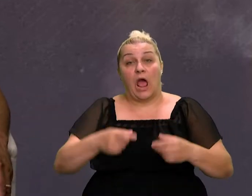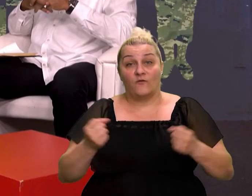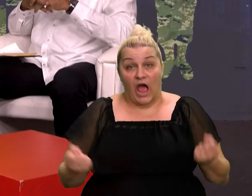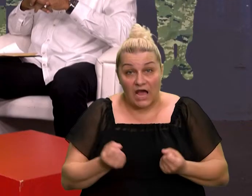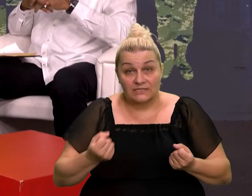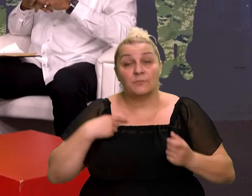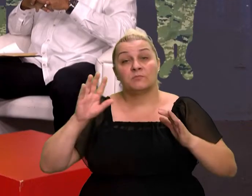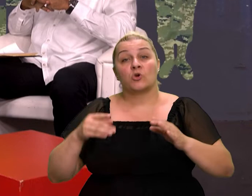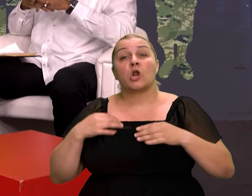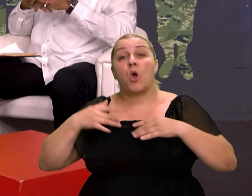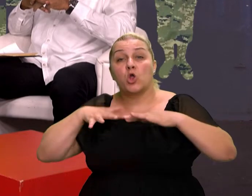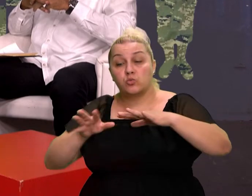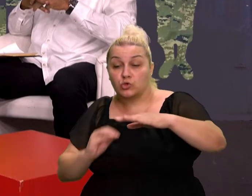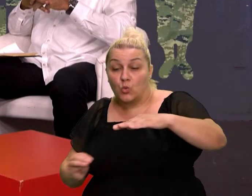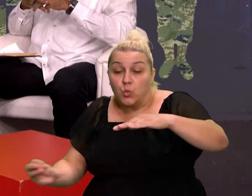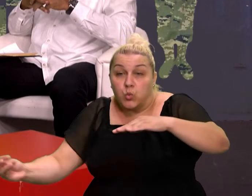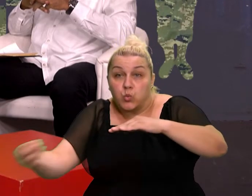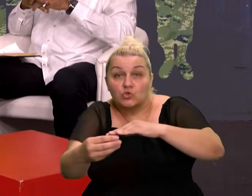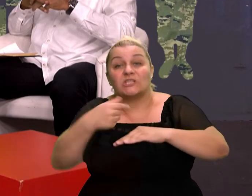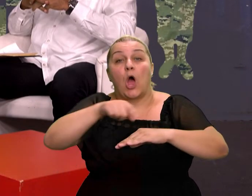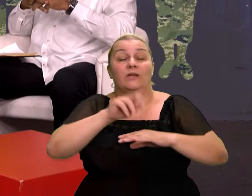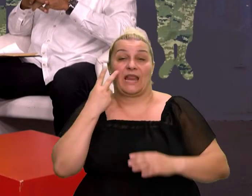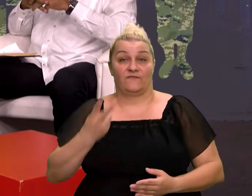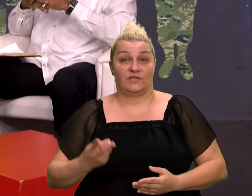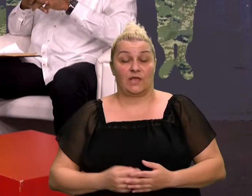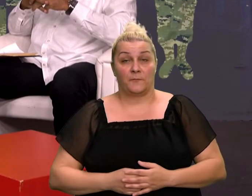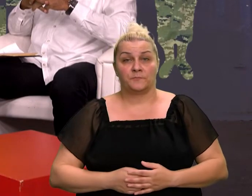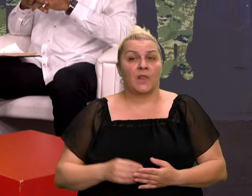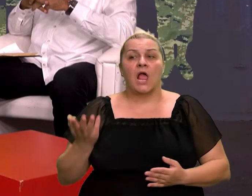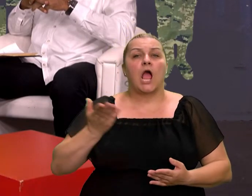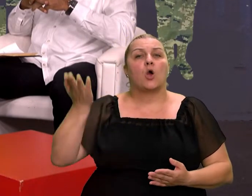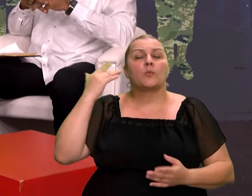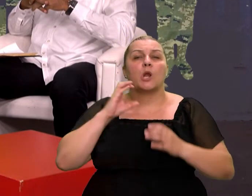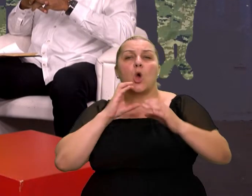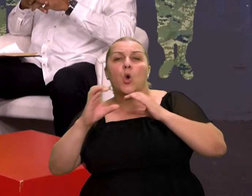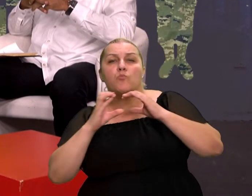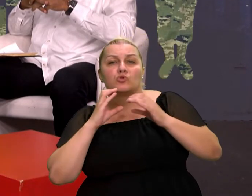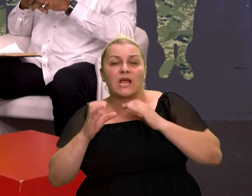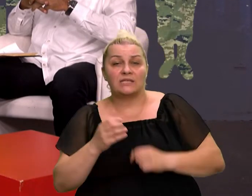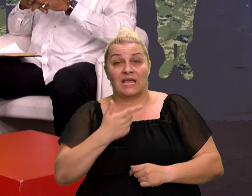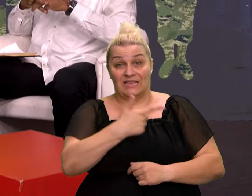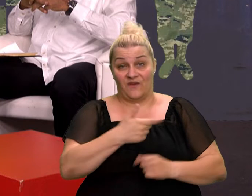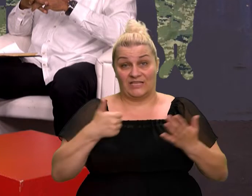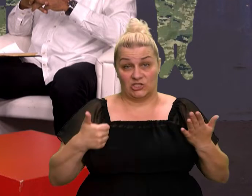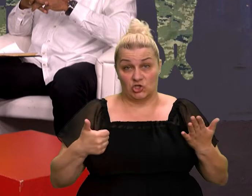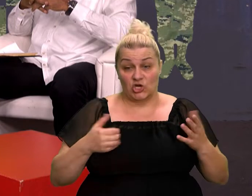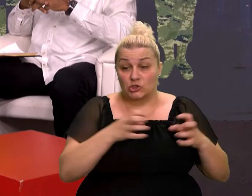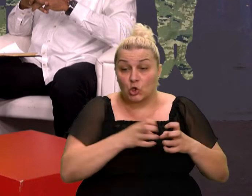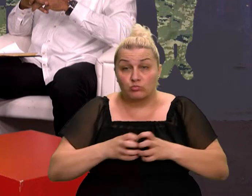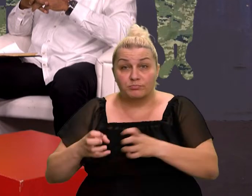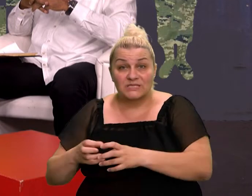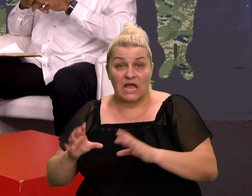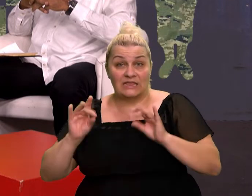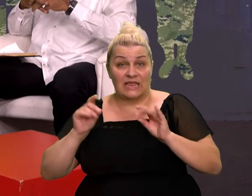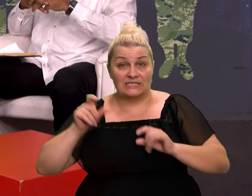ne vide. kako je tekna komunikacija ante 26, manjih grupica po desetak ljudi? Znači, mi smo imali